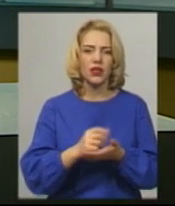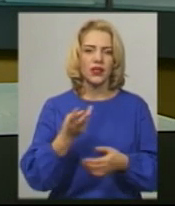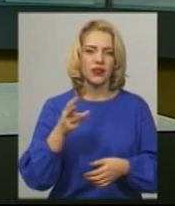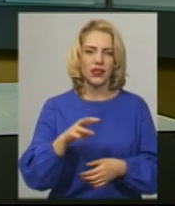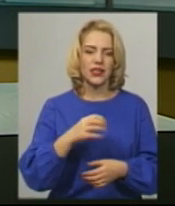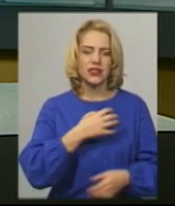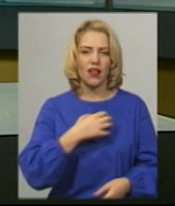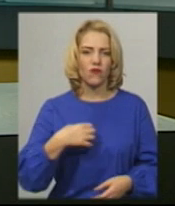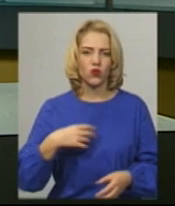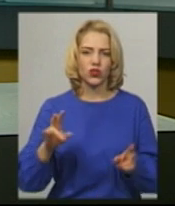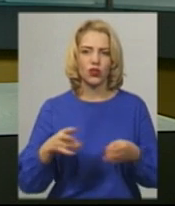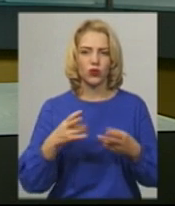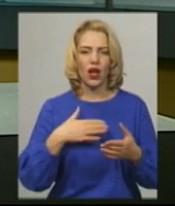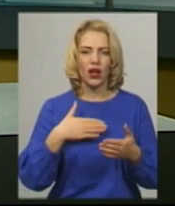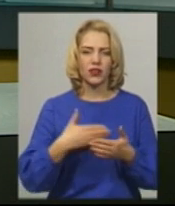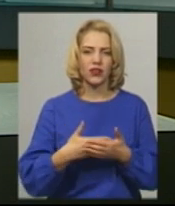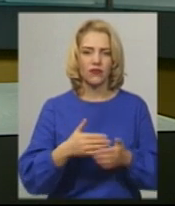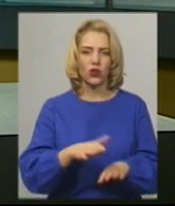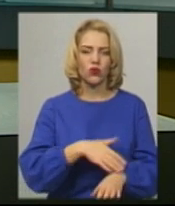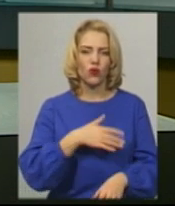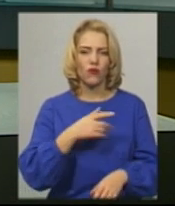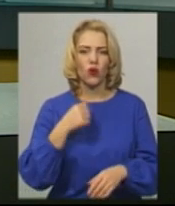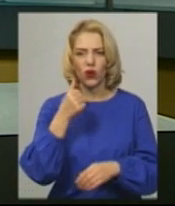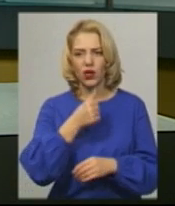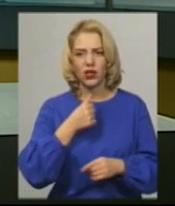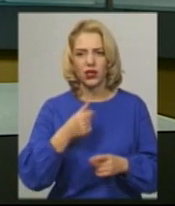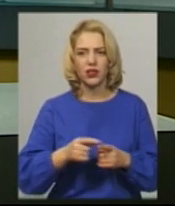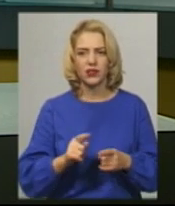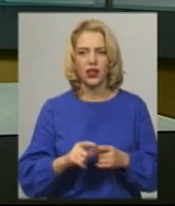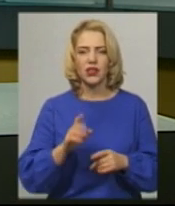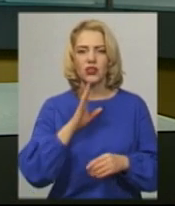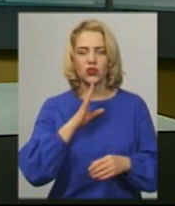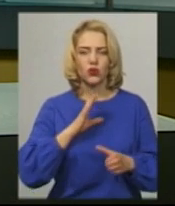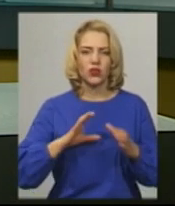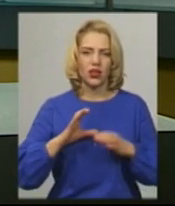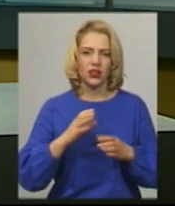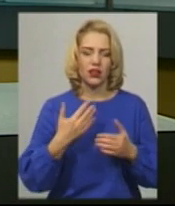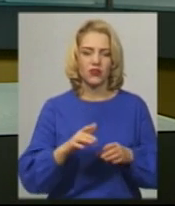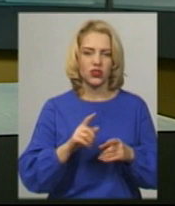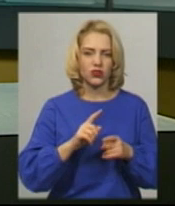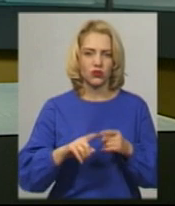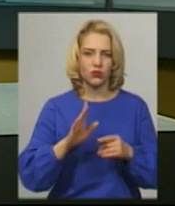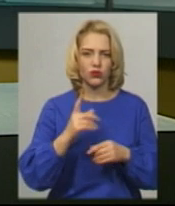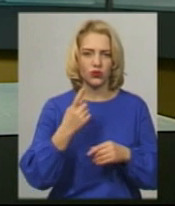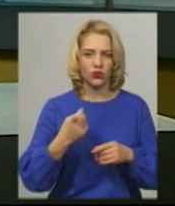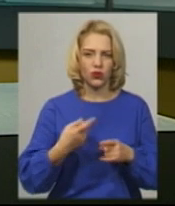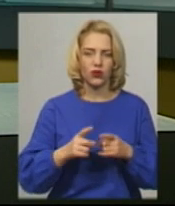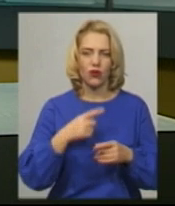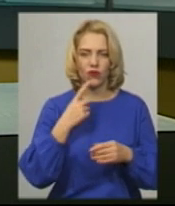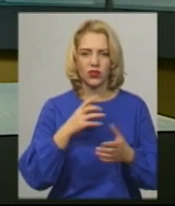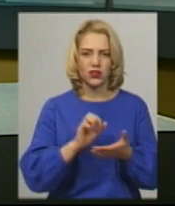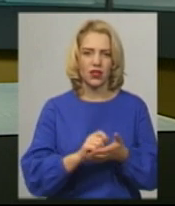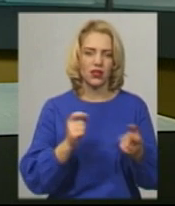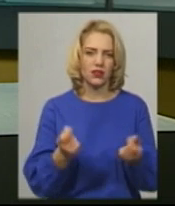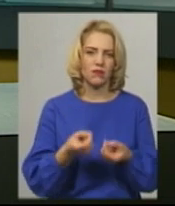клуби – «Активне довголіття», «Надвечір'я» і «Джерело душі». Студентка, яка розміняла сотий десяток років, нарікає – занять замало,